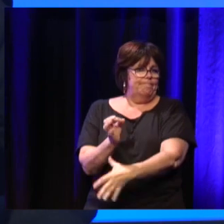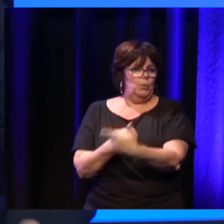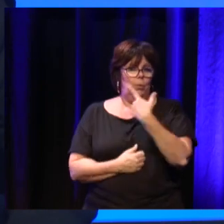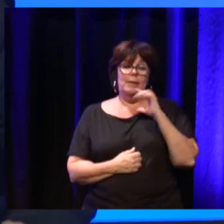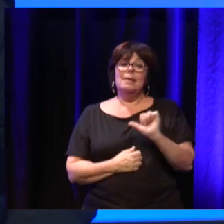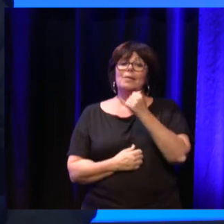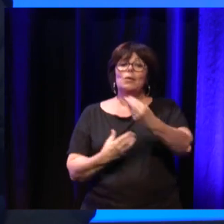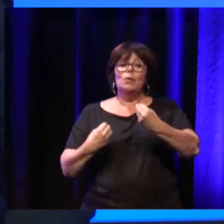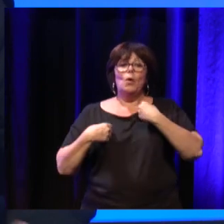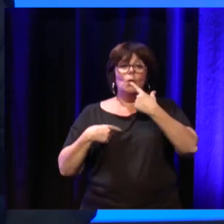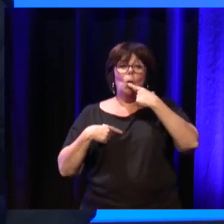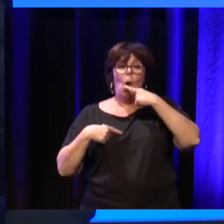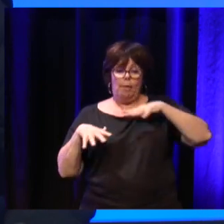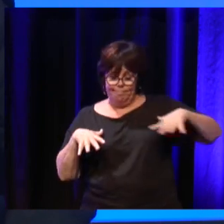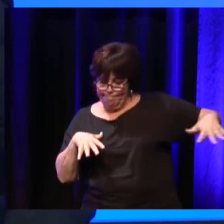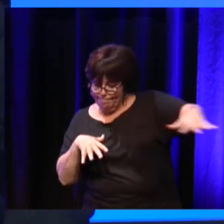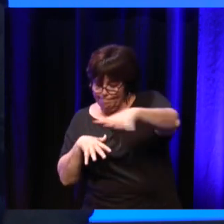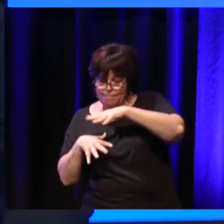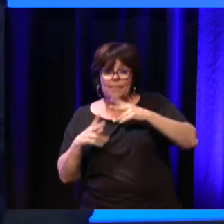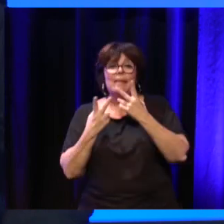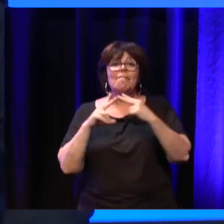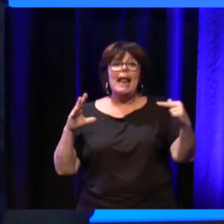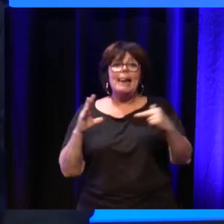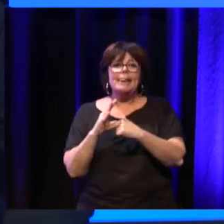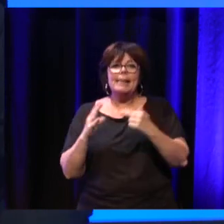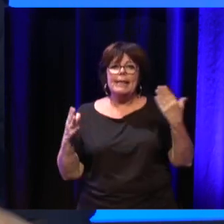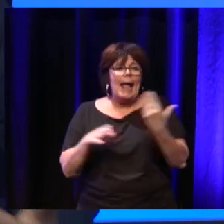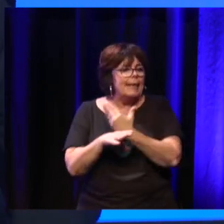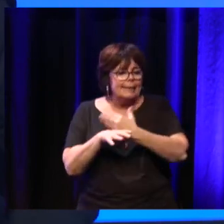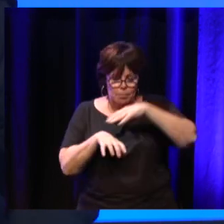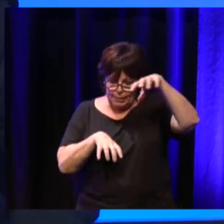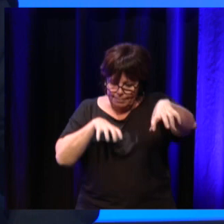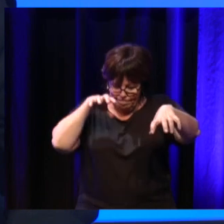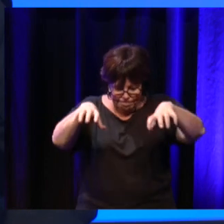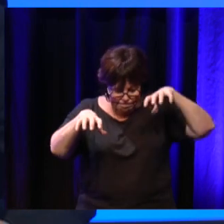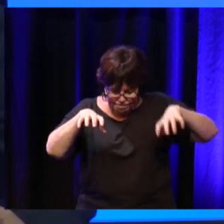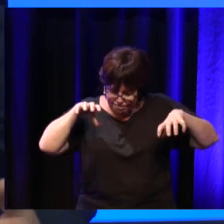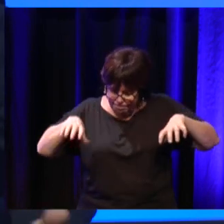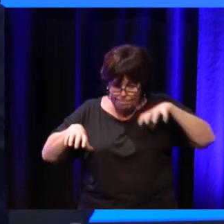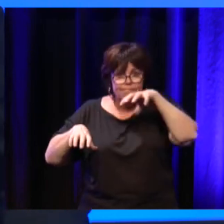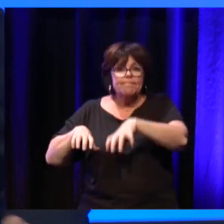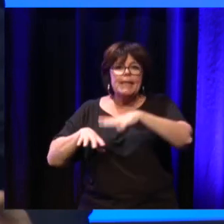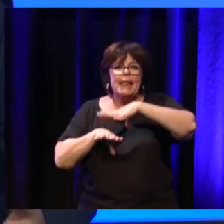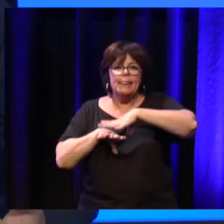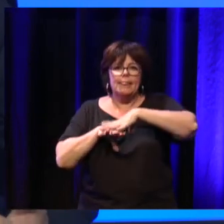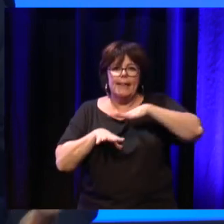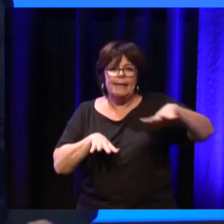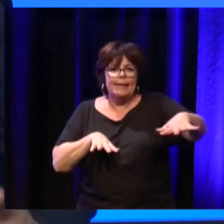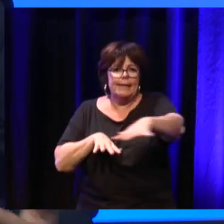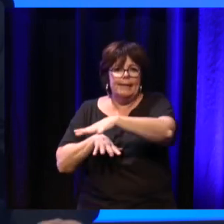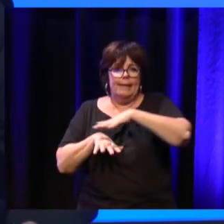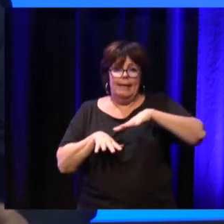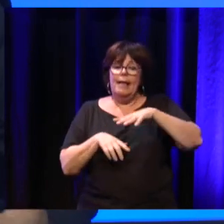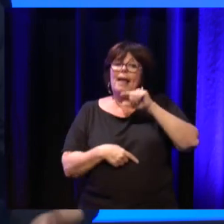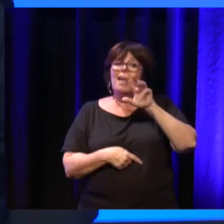Ce programme, on ne l'a pas imaginé comme ça du jour au lendemain. Ce sont des années d'observation de toutes les démarches, je vais en dire